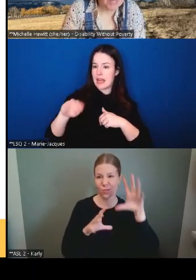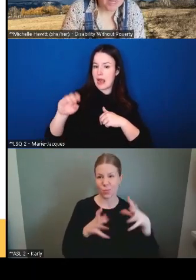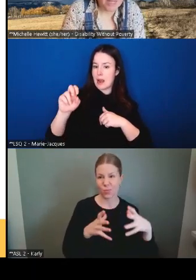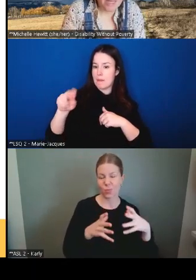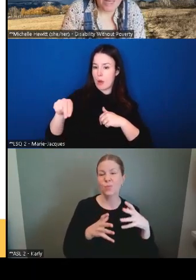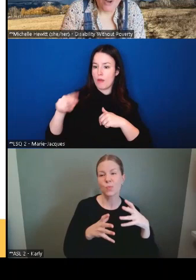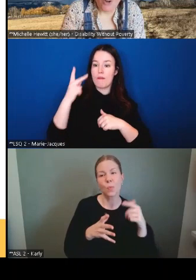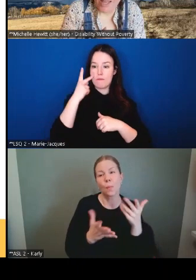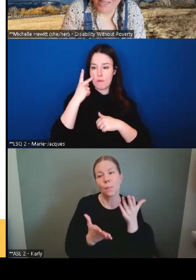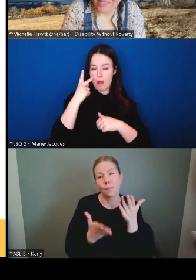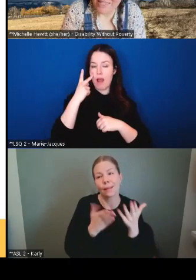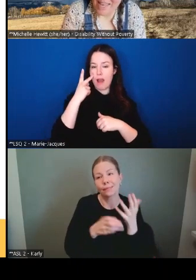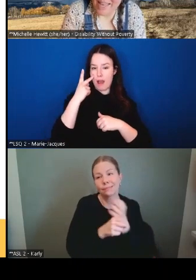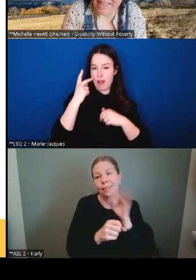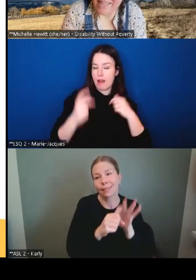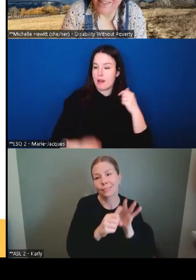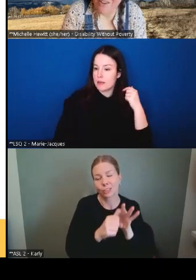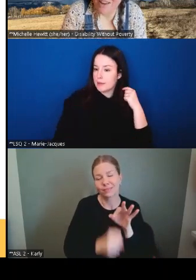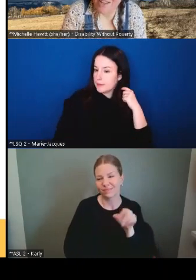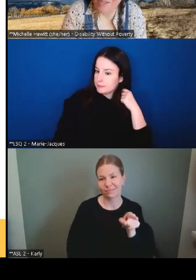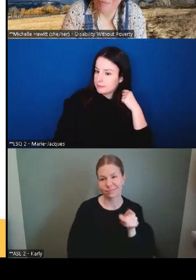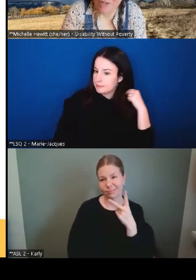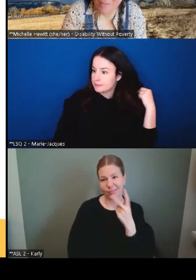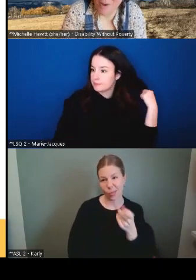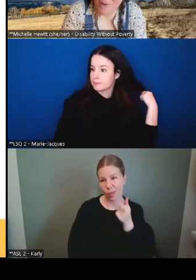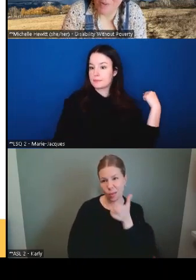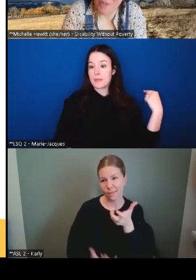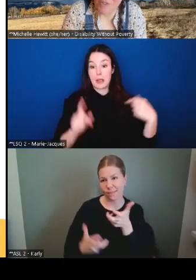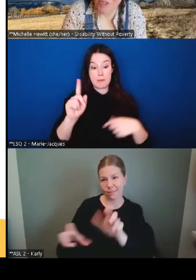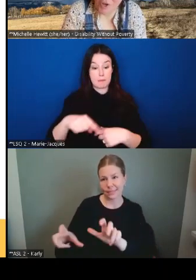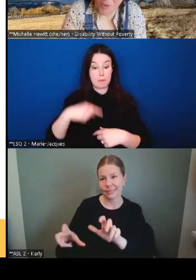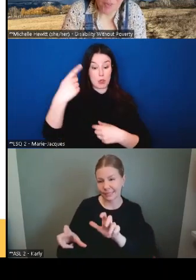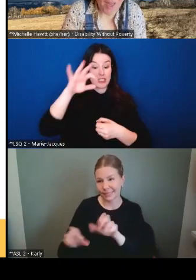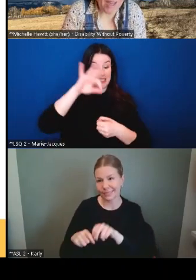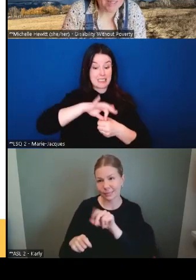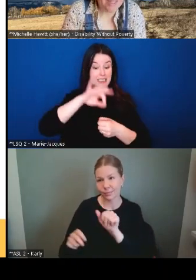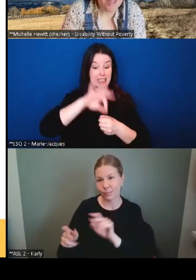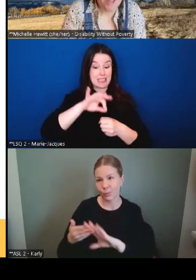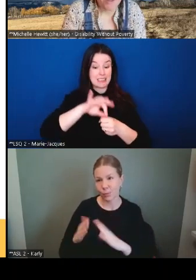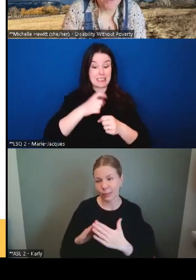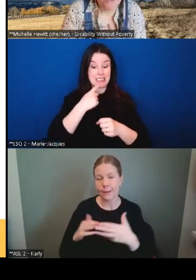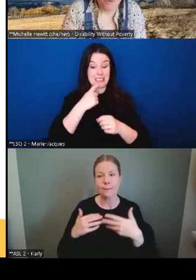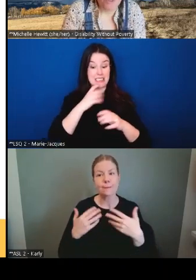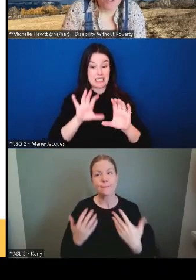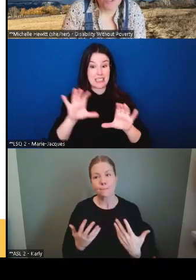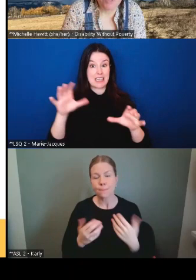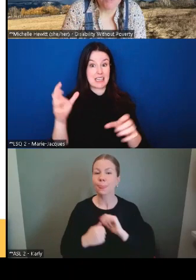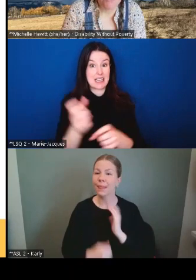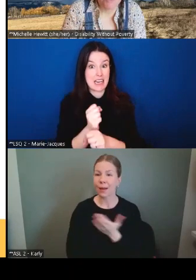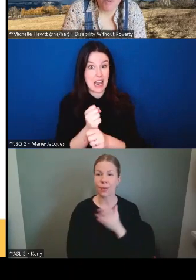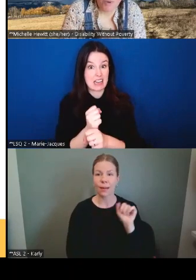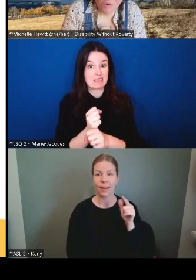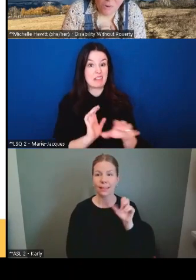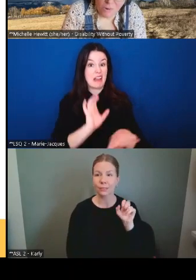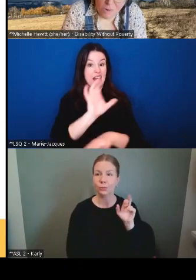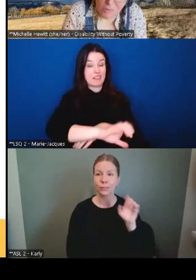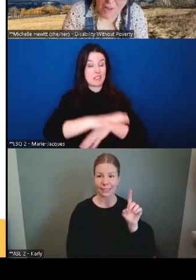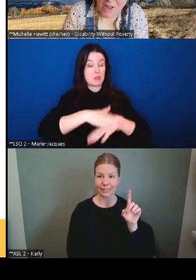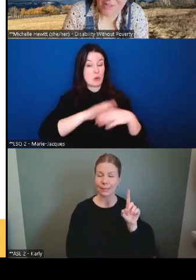parti qui va gagner les prochaines élections ou est-ce qu'ils vont investir au sein des communautés?